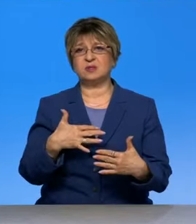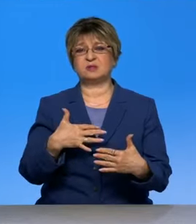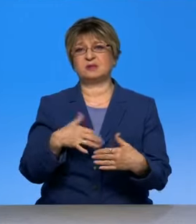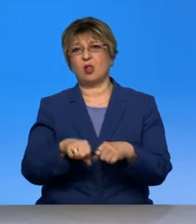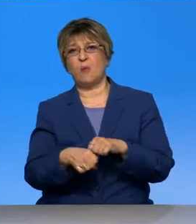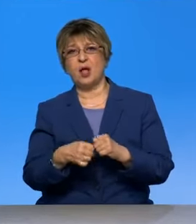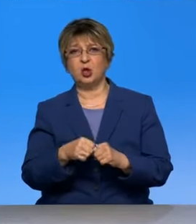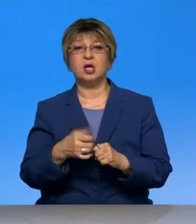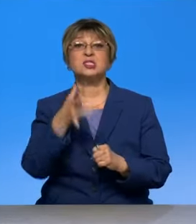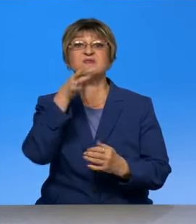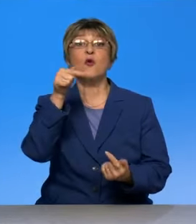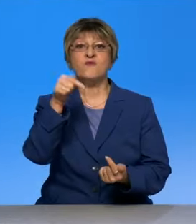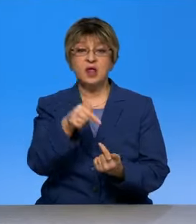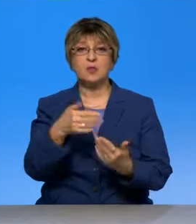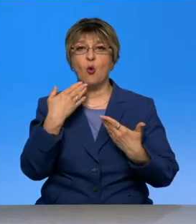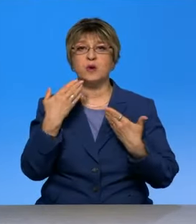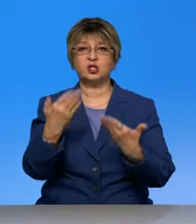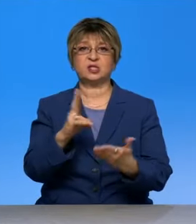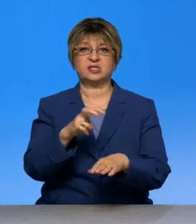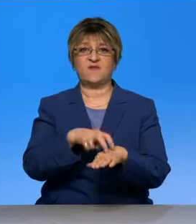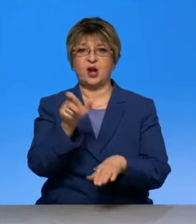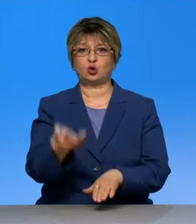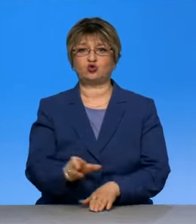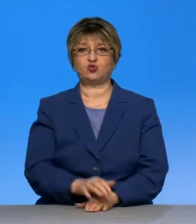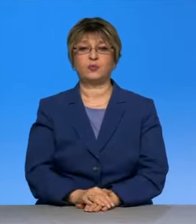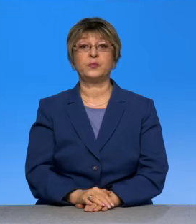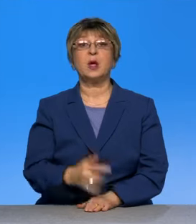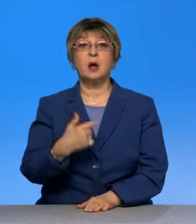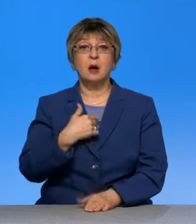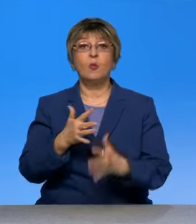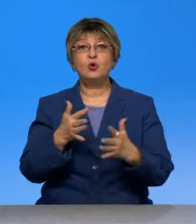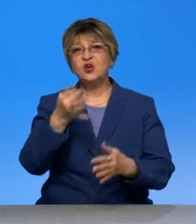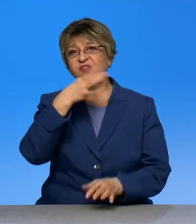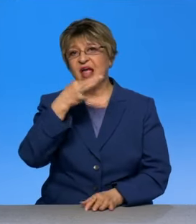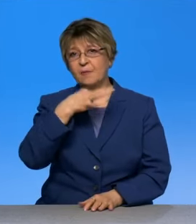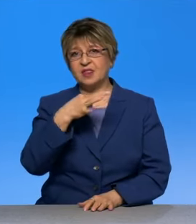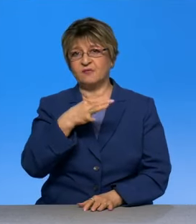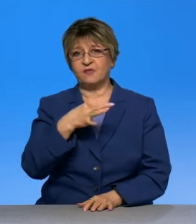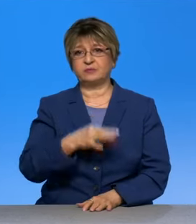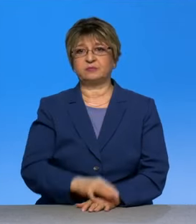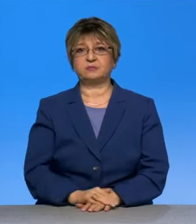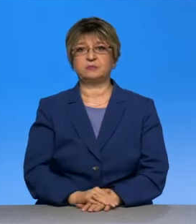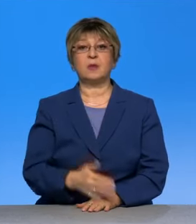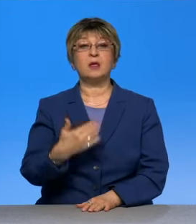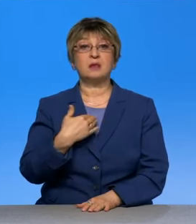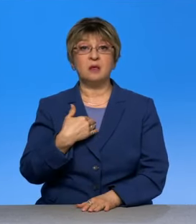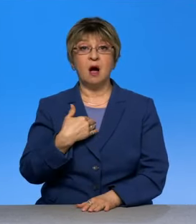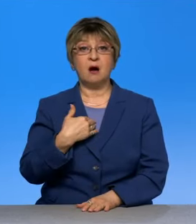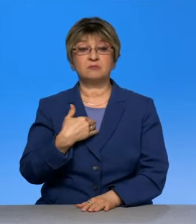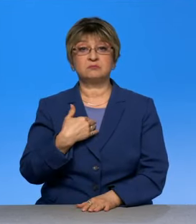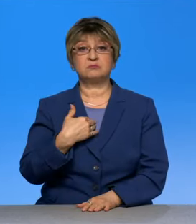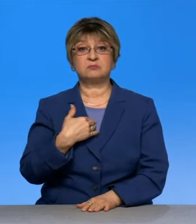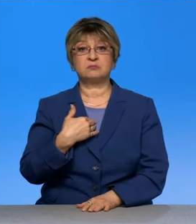в своевременно обращаться к врачу. Выводы какие? Витамины встали больше. Я потеряла очень много